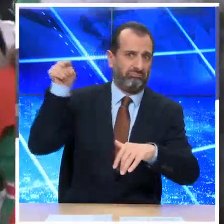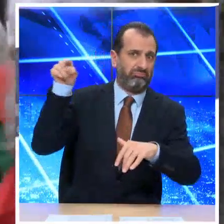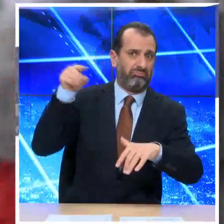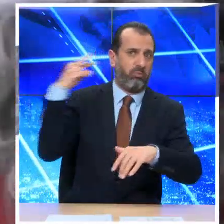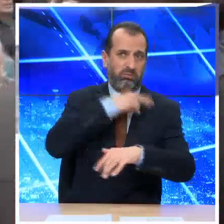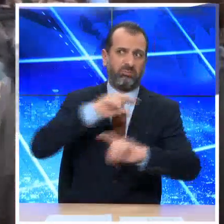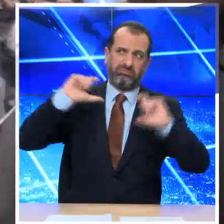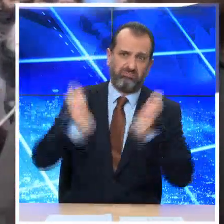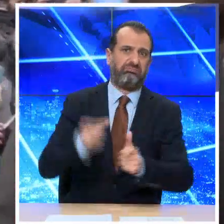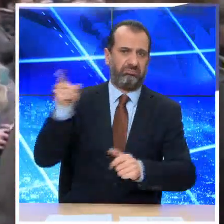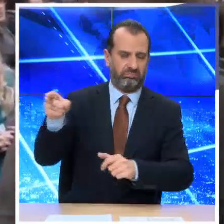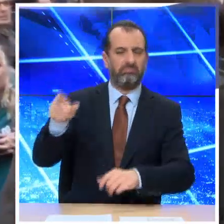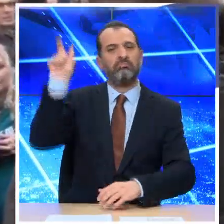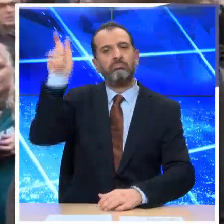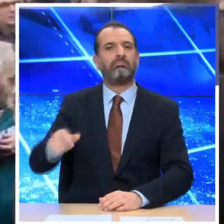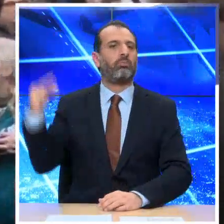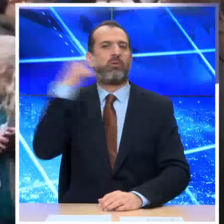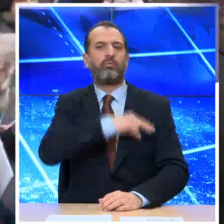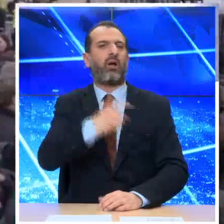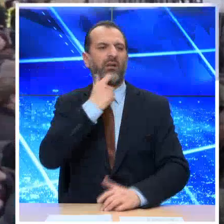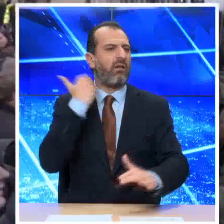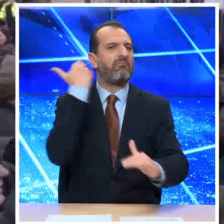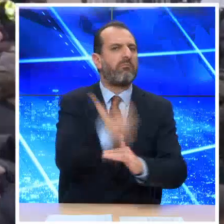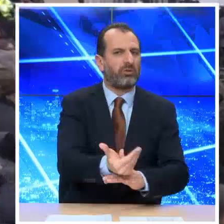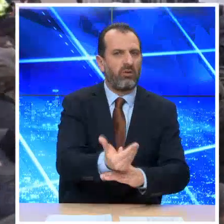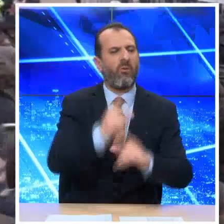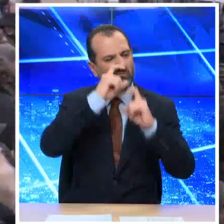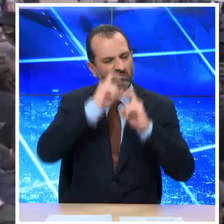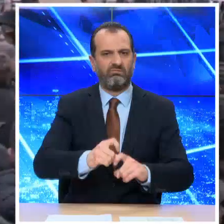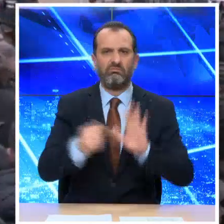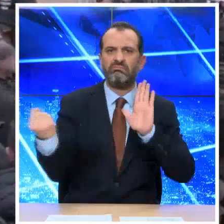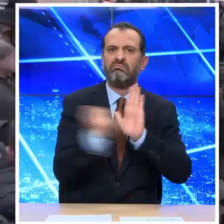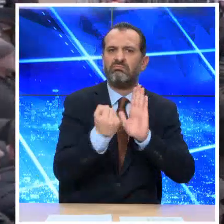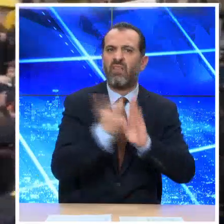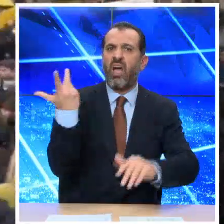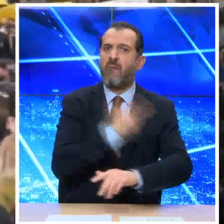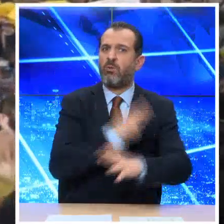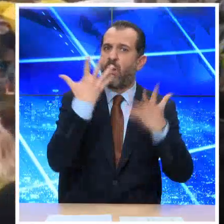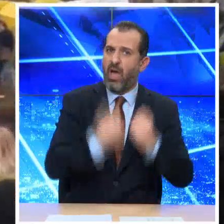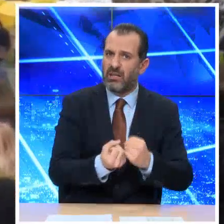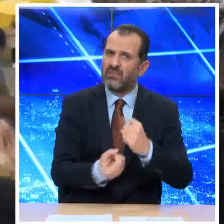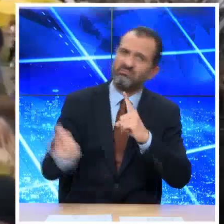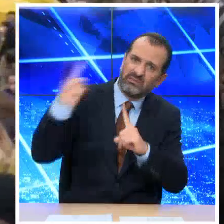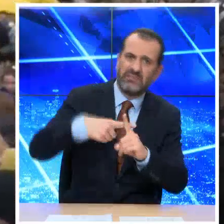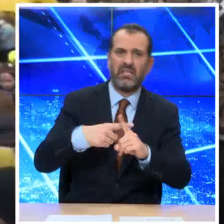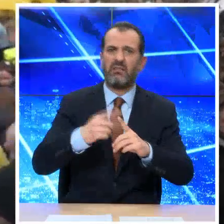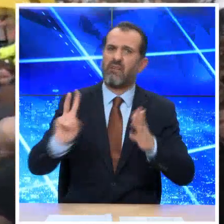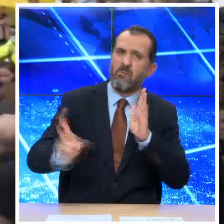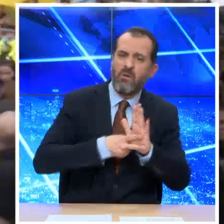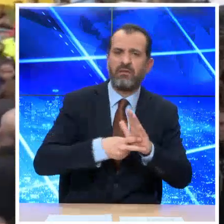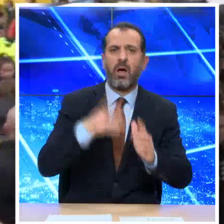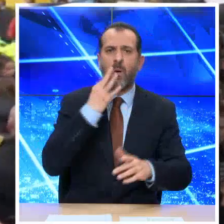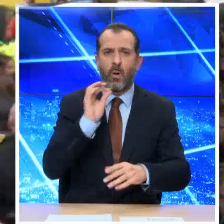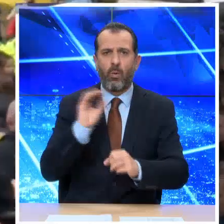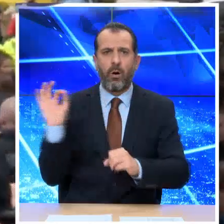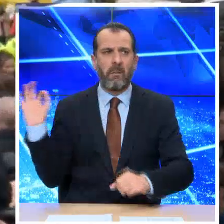Τζόνσον. Ο Άγγλος Πρωθυπουργός προτείνει την επιβολή του πιστοποιητικού εμβολιασμού και νέων περιορισμών μετά την έξαρση